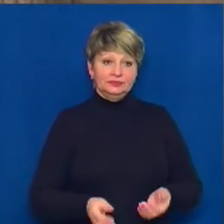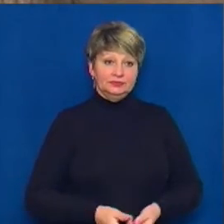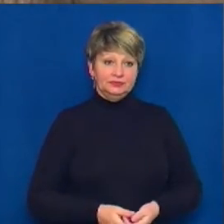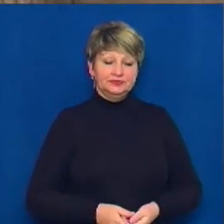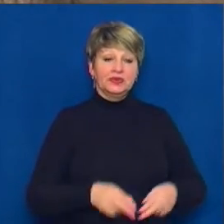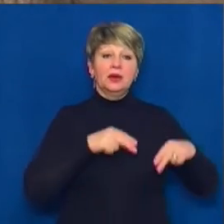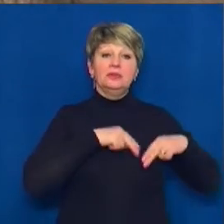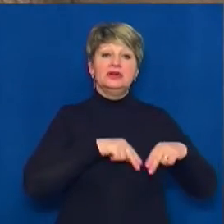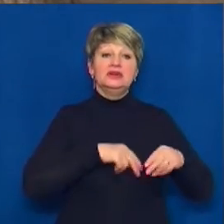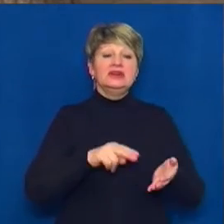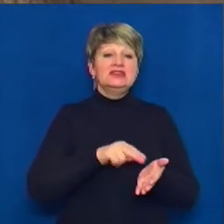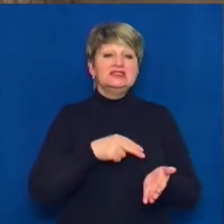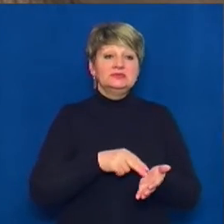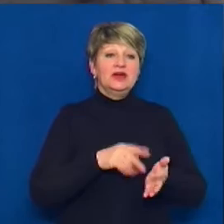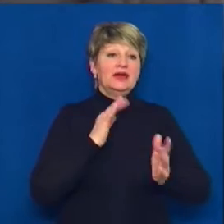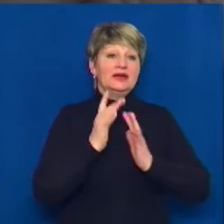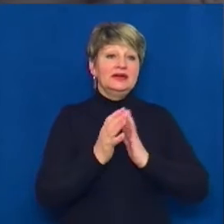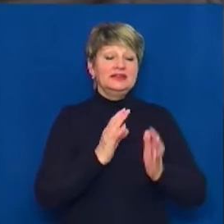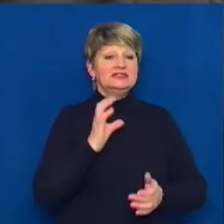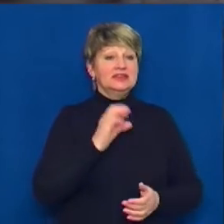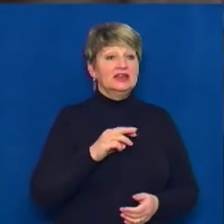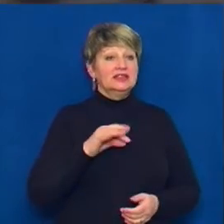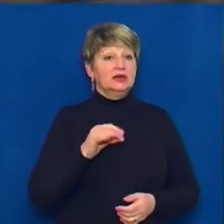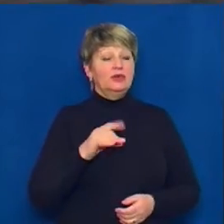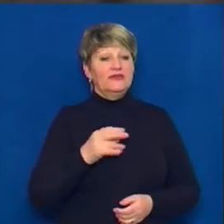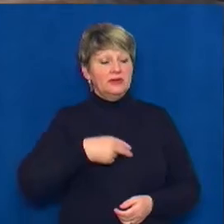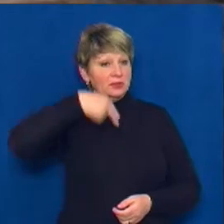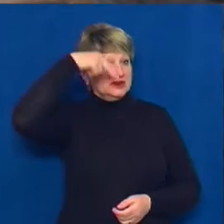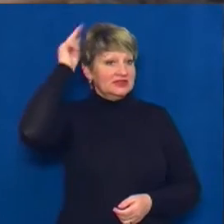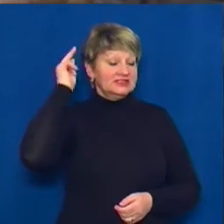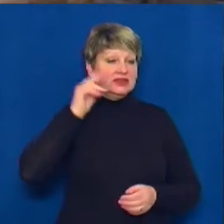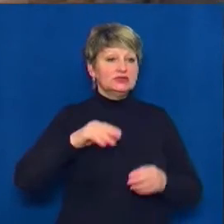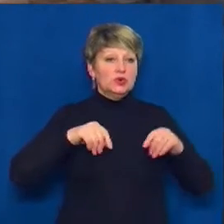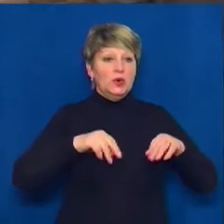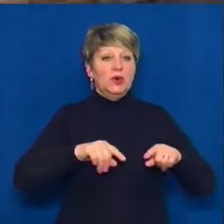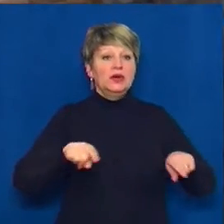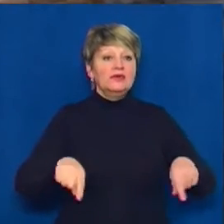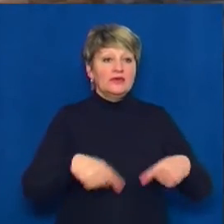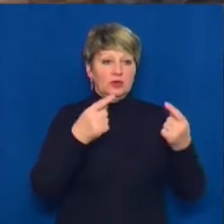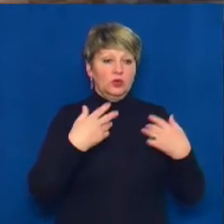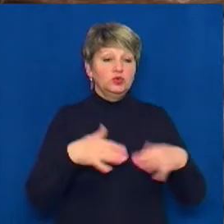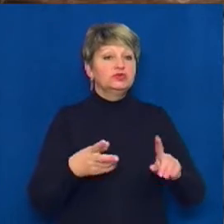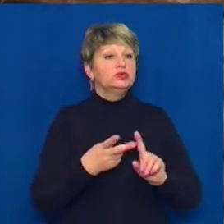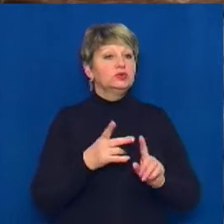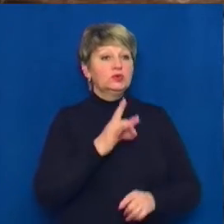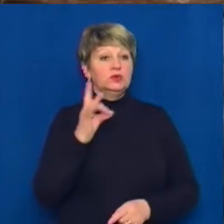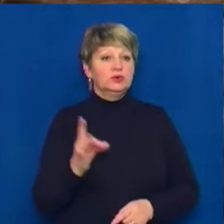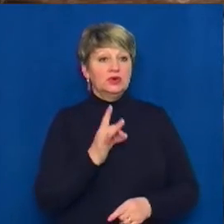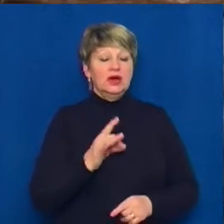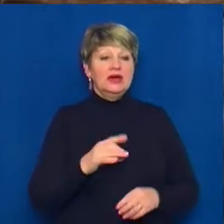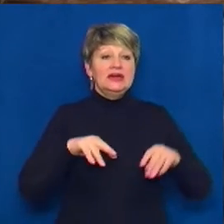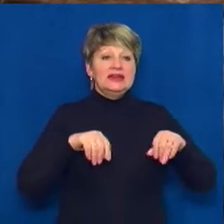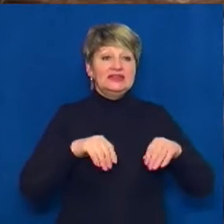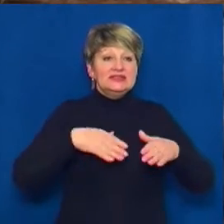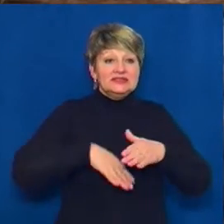Працівник Смілянського лісгоспу Сергій Тимофієв штабну партизанську землянку відновлює вдруге. Землянка відновлена